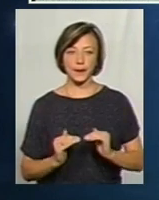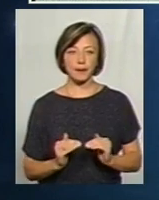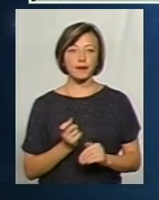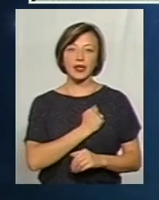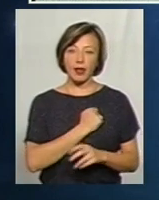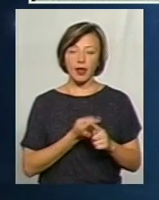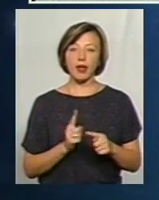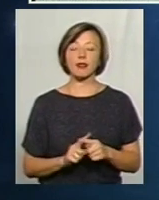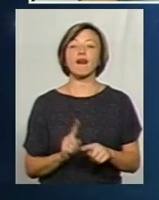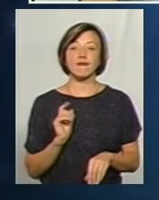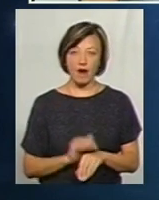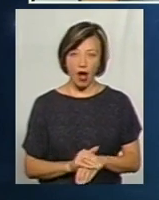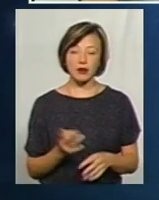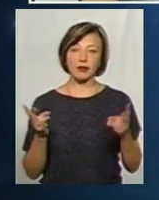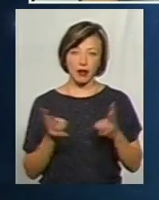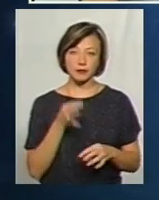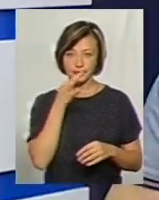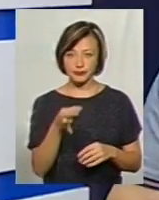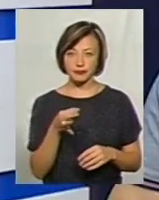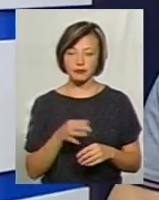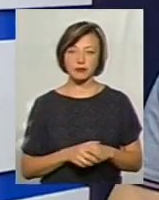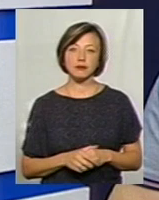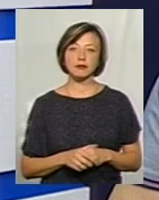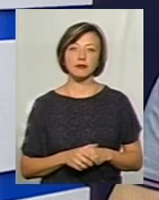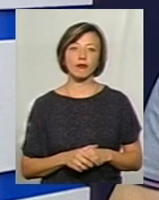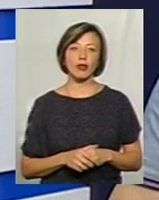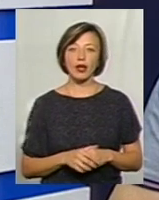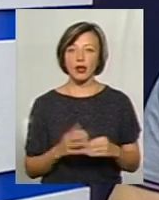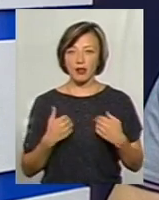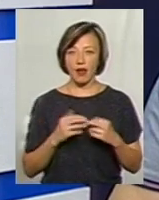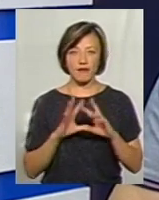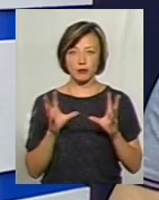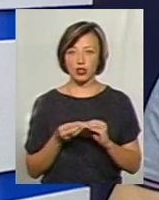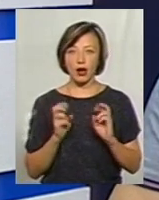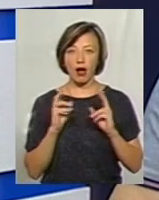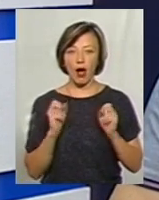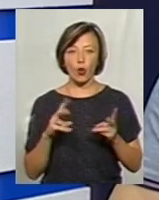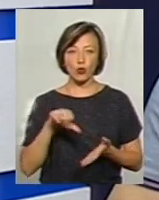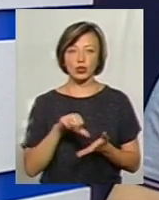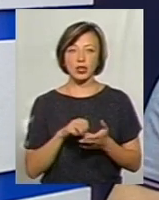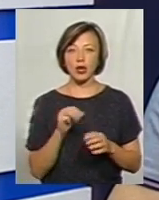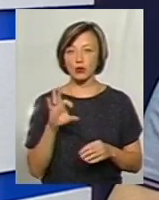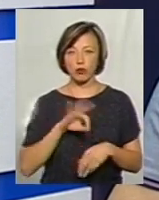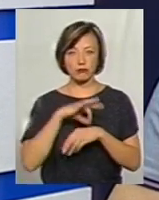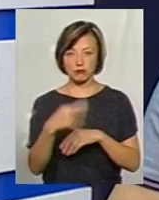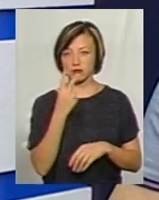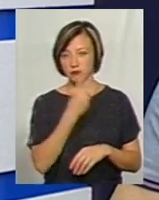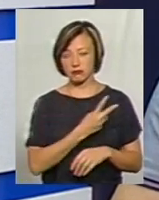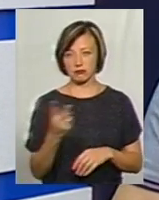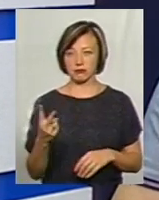так, і це треба концентрувати. Тому що, я взагалі, як учасник АТО, для мене це вдвоє больно дивитися,